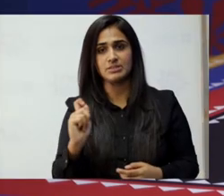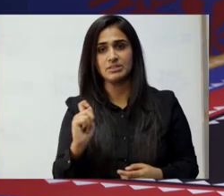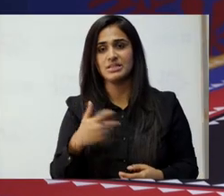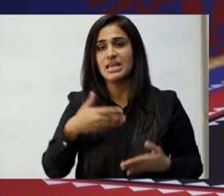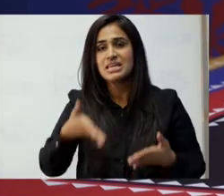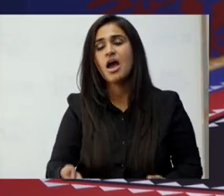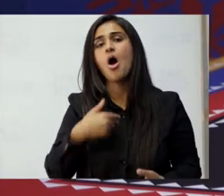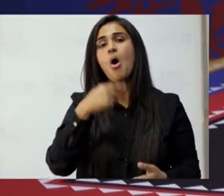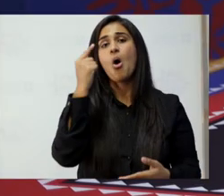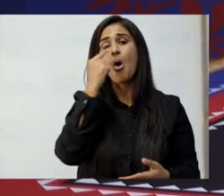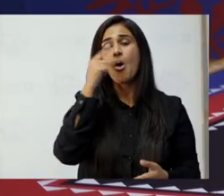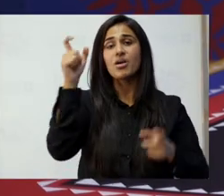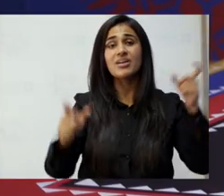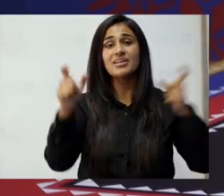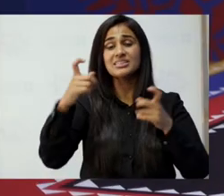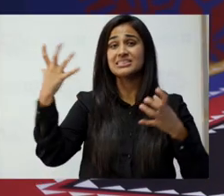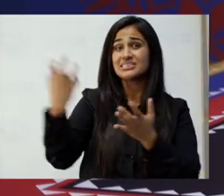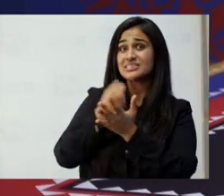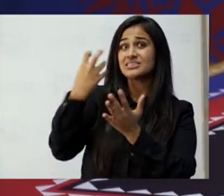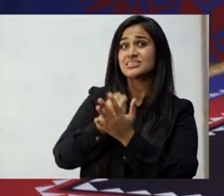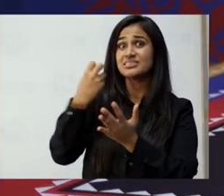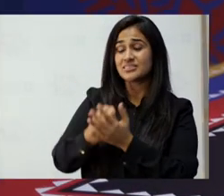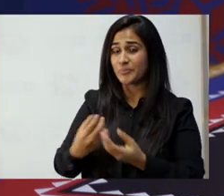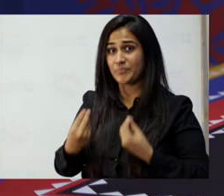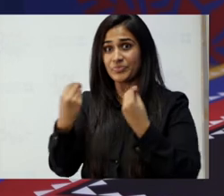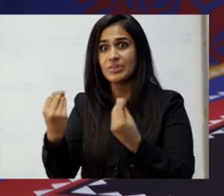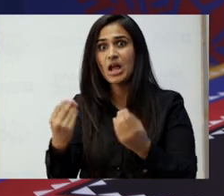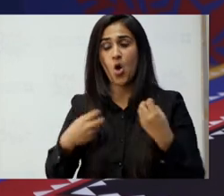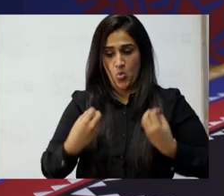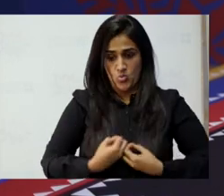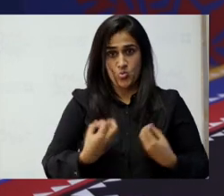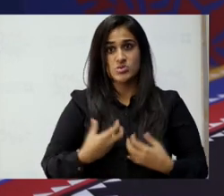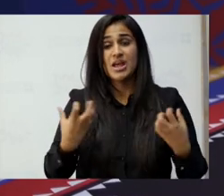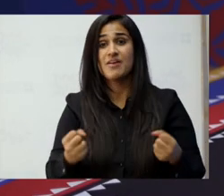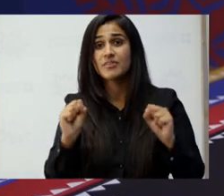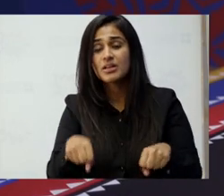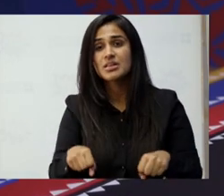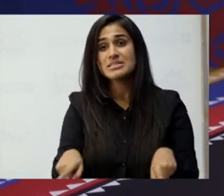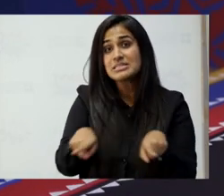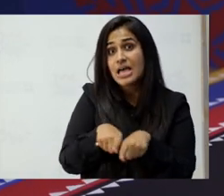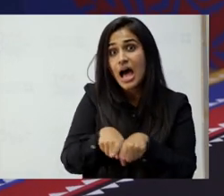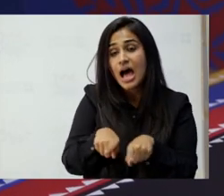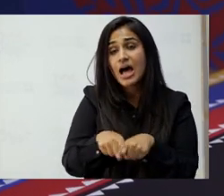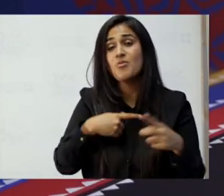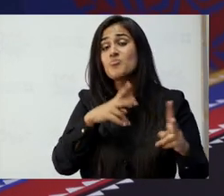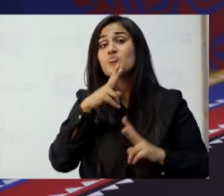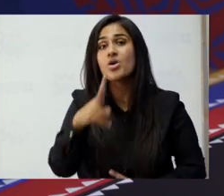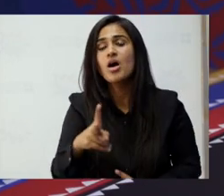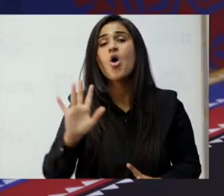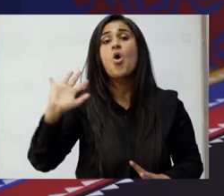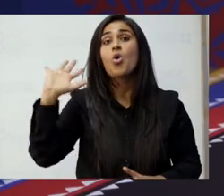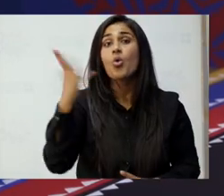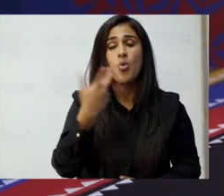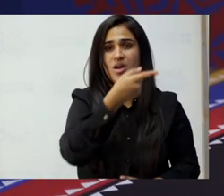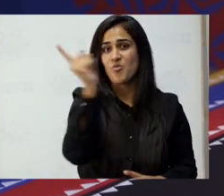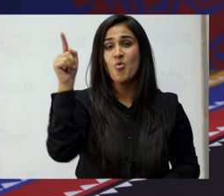یہاں ہم اپنی خواتین ساتھیوں کی اچیومنٹ پہ روشنی تو ڈال ہی رہے ہیں اسے سیلیبریٹ بھی کر رہے ہیں لیکن ساتھی ساتھ ہم یہ بھی کہنا چاہتے ہیں کہ